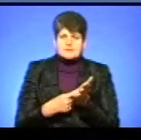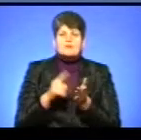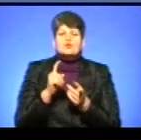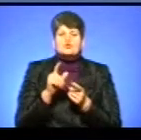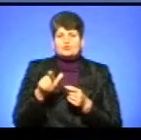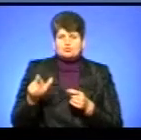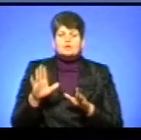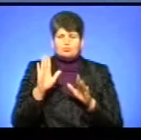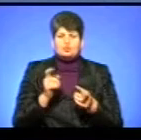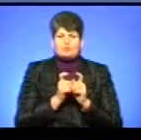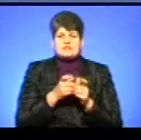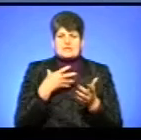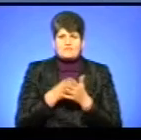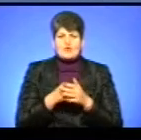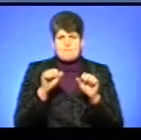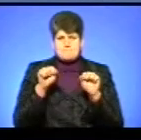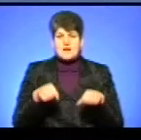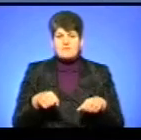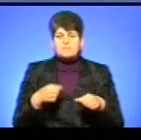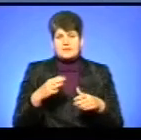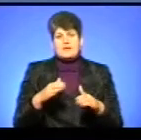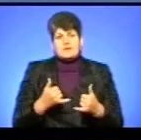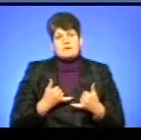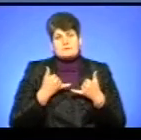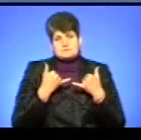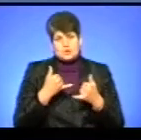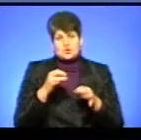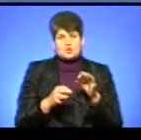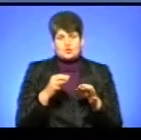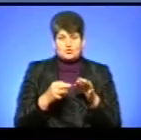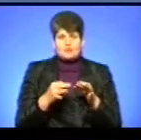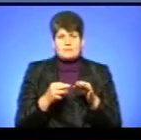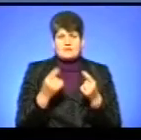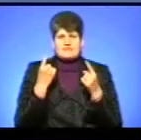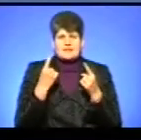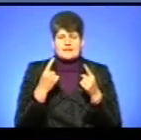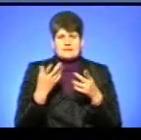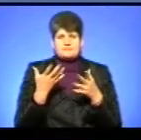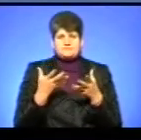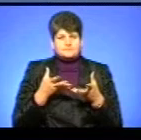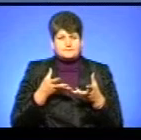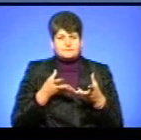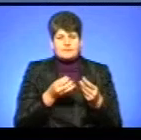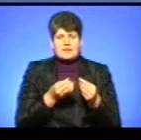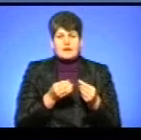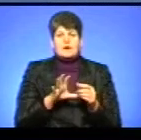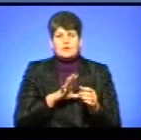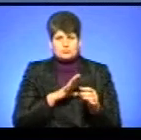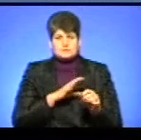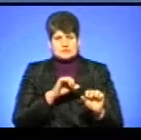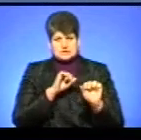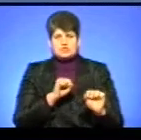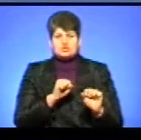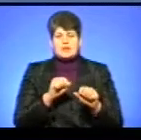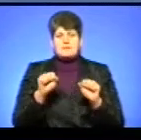боротися за свої конституційні права. І я віддаю належне судді, яка, мабуть, під великим тиском, все ж таки стала на захист конституційних прав